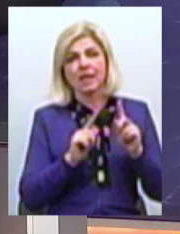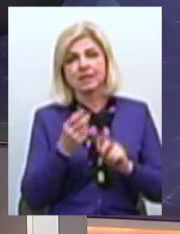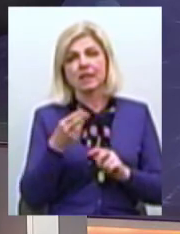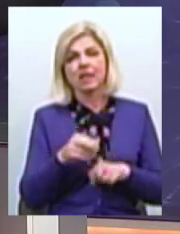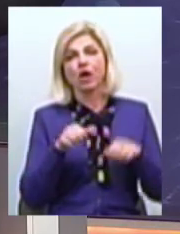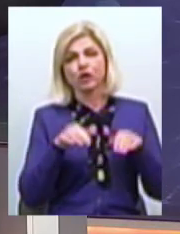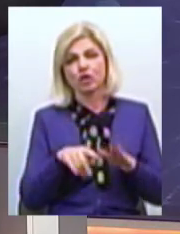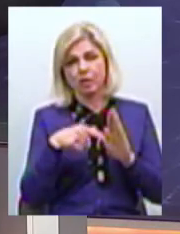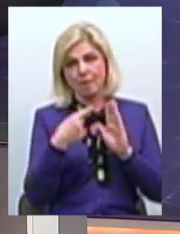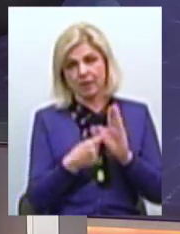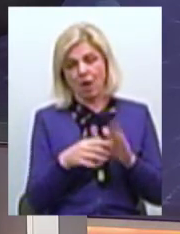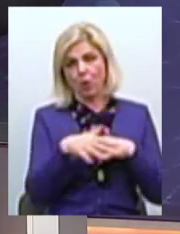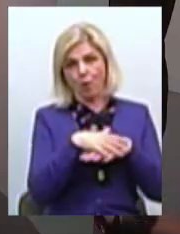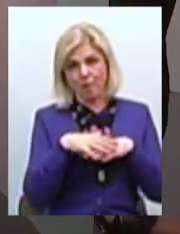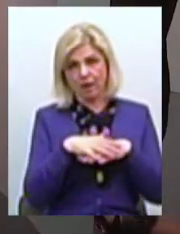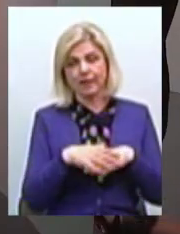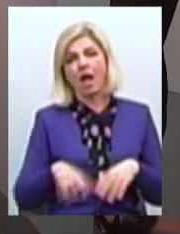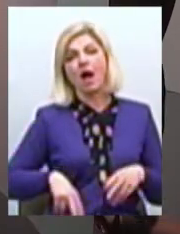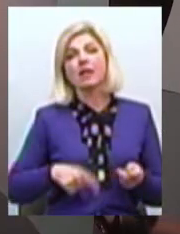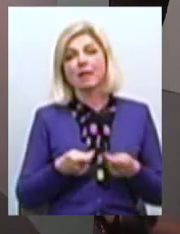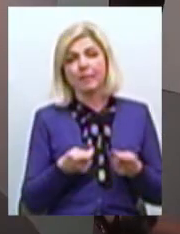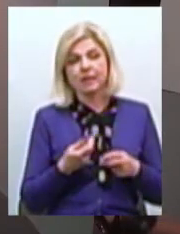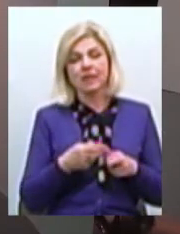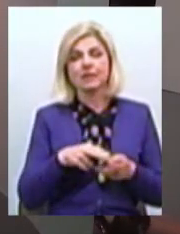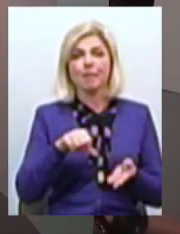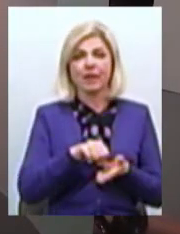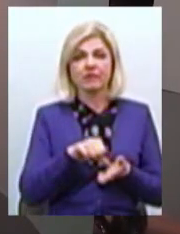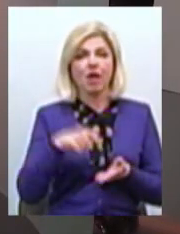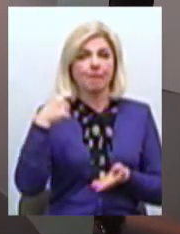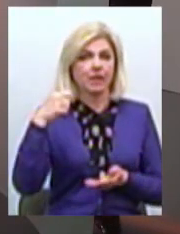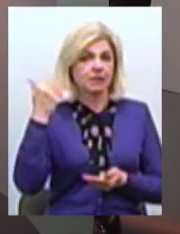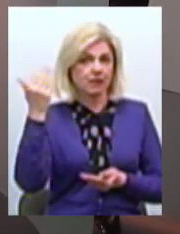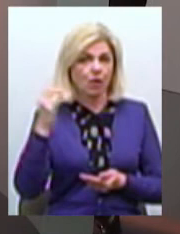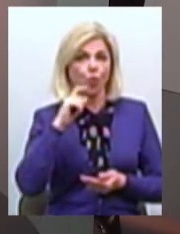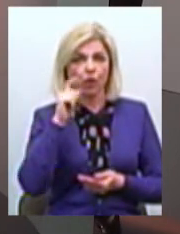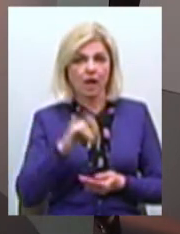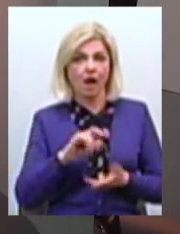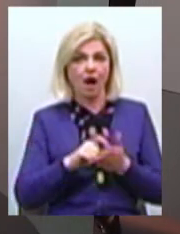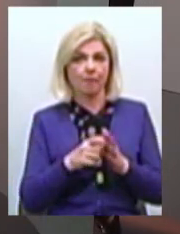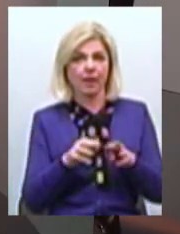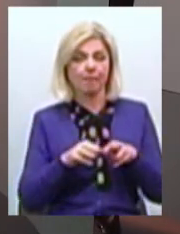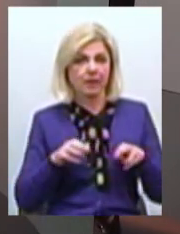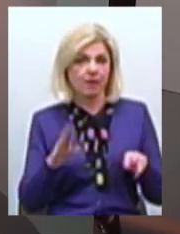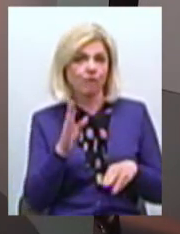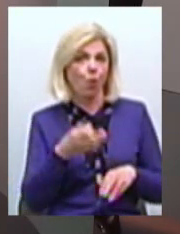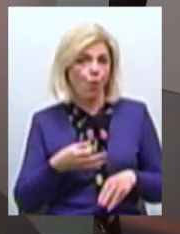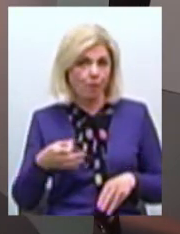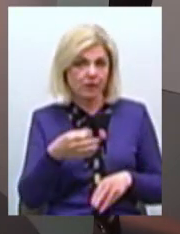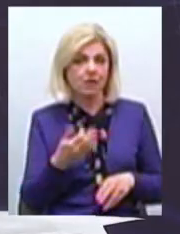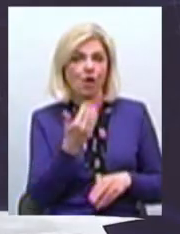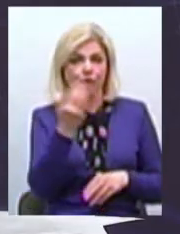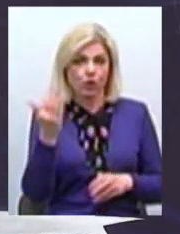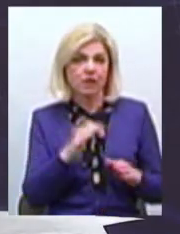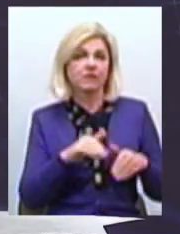громади Тому, так як адміністрація сьогодні Це представництво президента України І Кабінету міністрів в області Вони